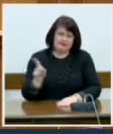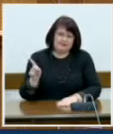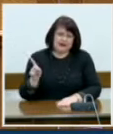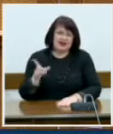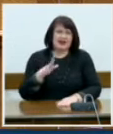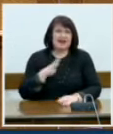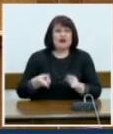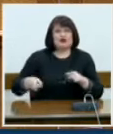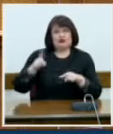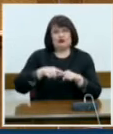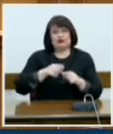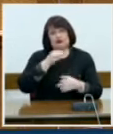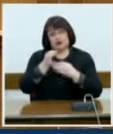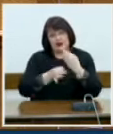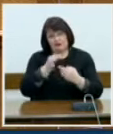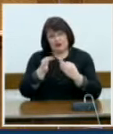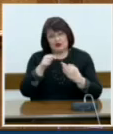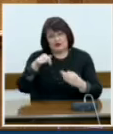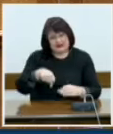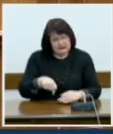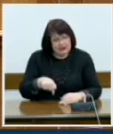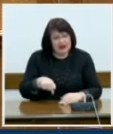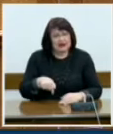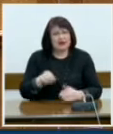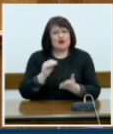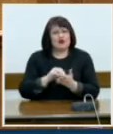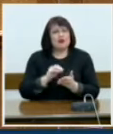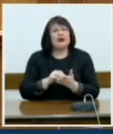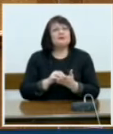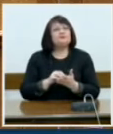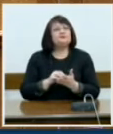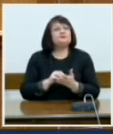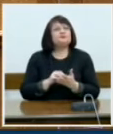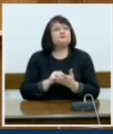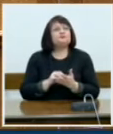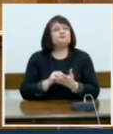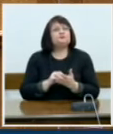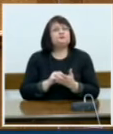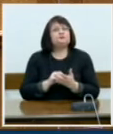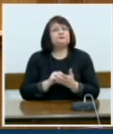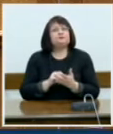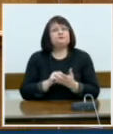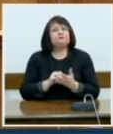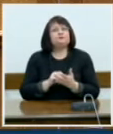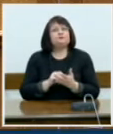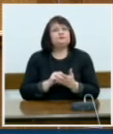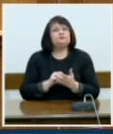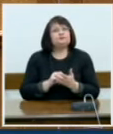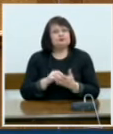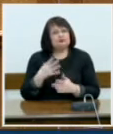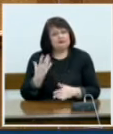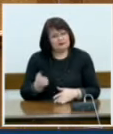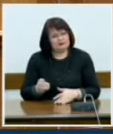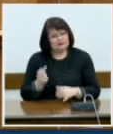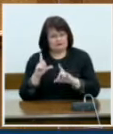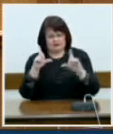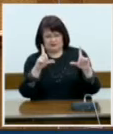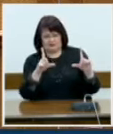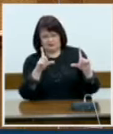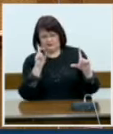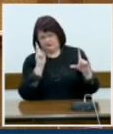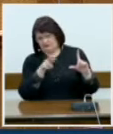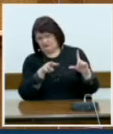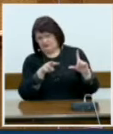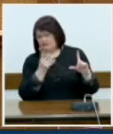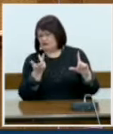προσθέσω σήμερα ακόμα και έχοντας μια καλύτερη εικόνα για το πώς